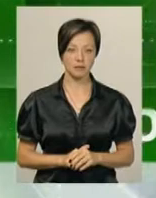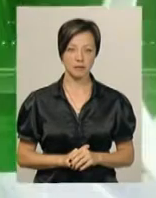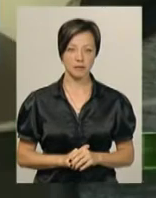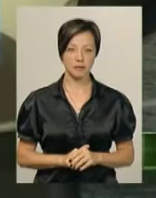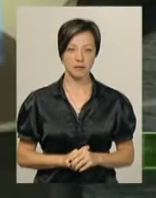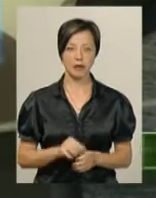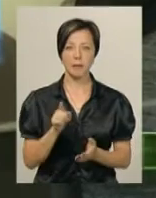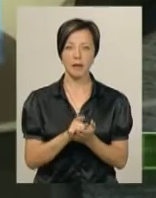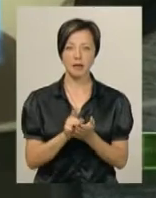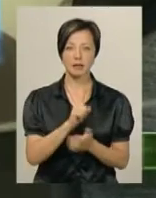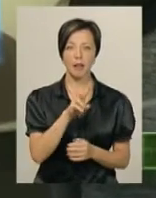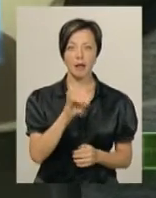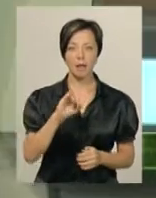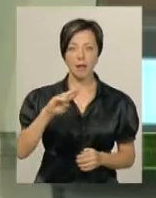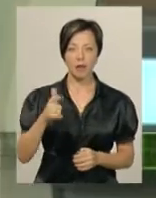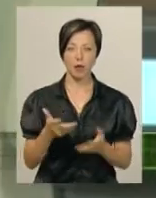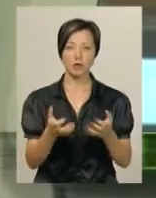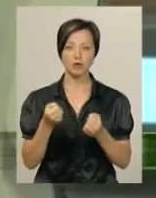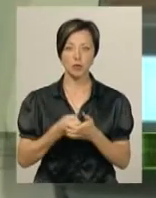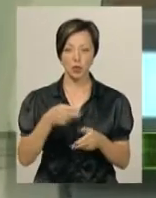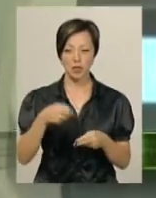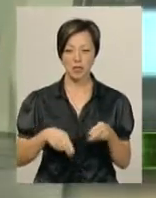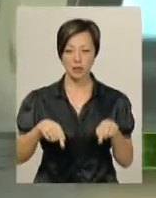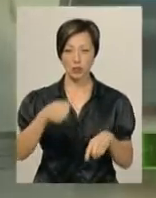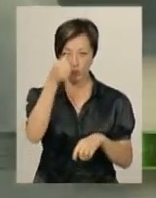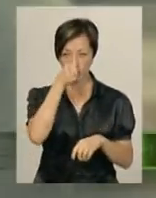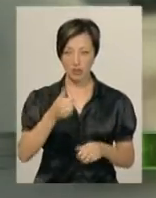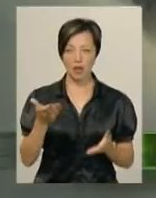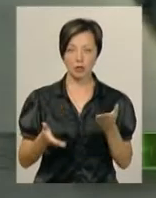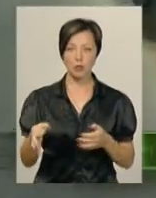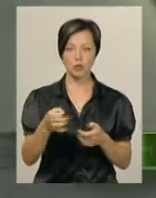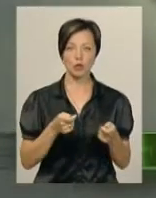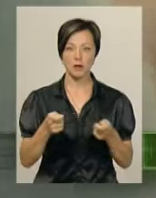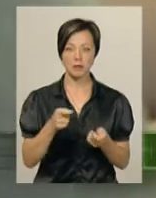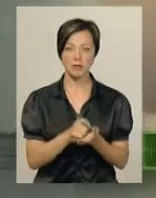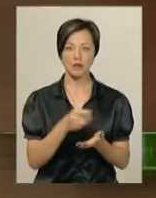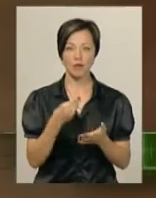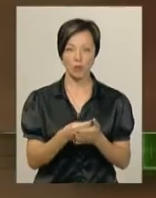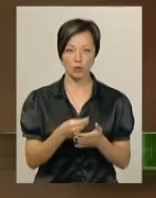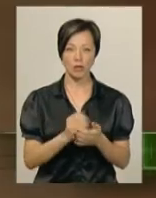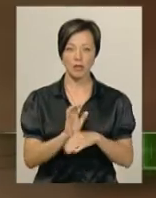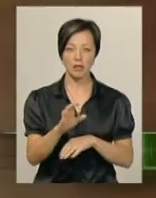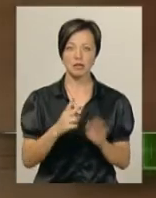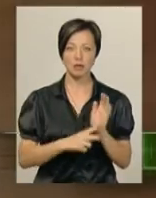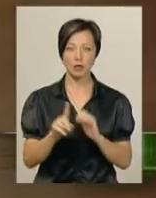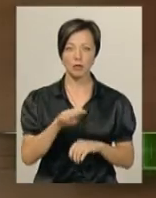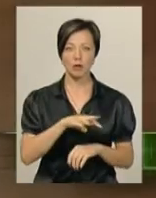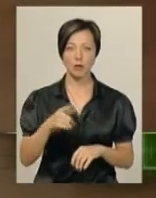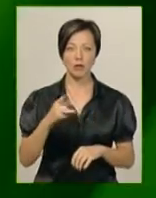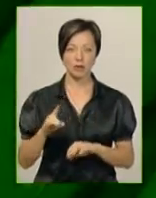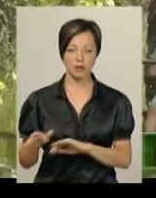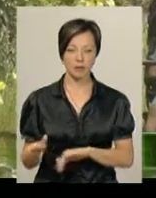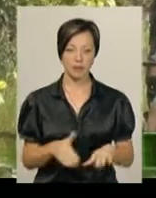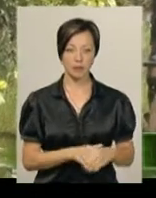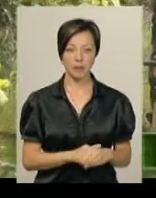Пенсії за липень жителі Хмельниччини отримають до кінця цього місяця, якщо обласне управління пенсійного фонду надійде 71 мільйон гривень.